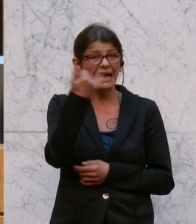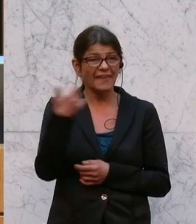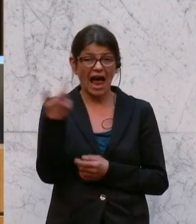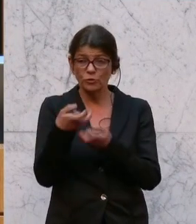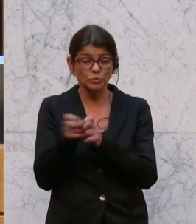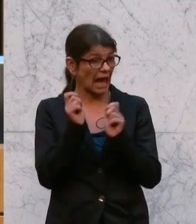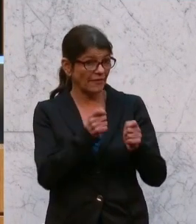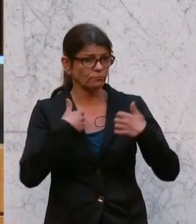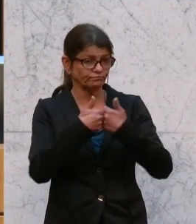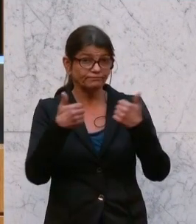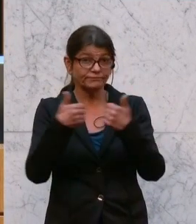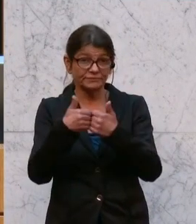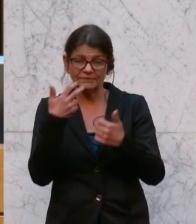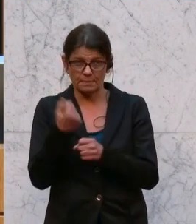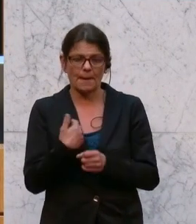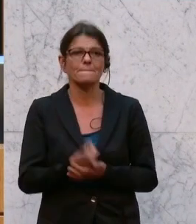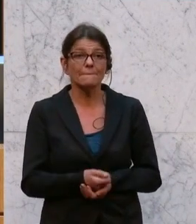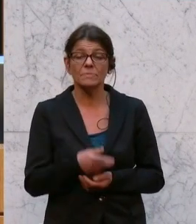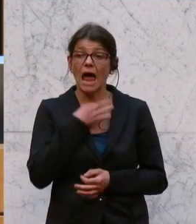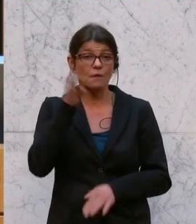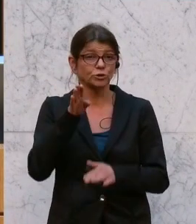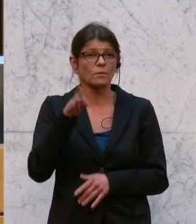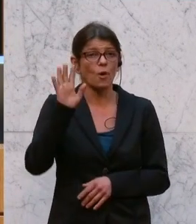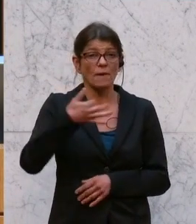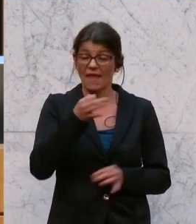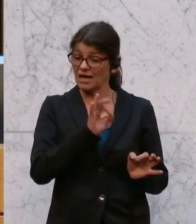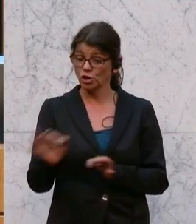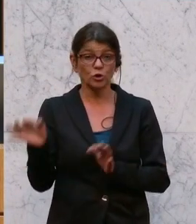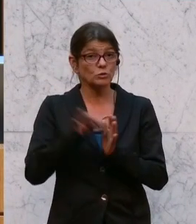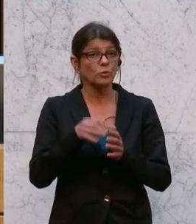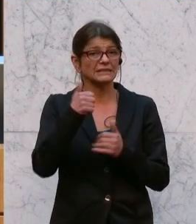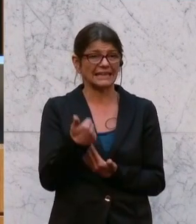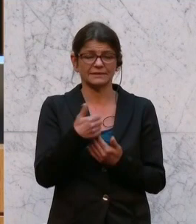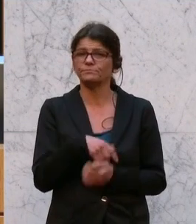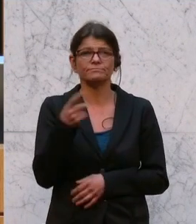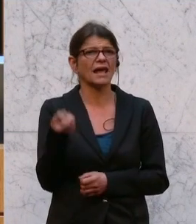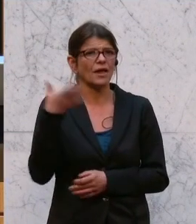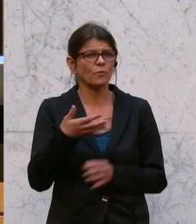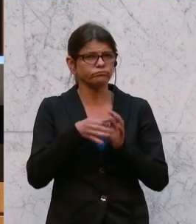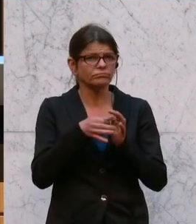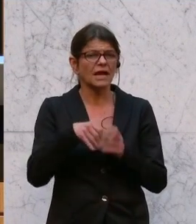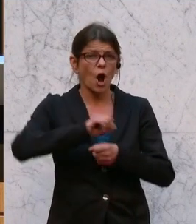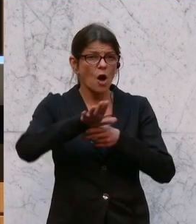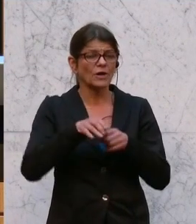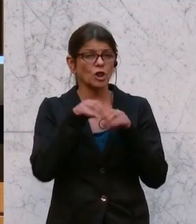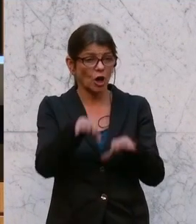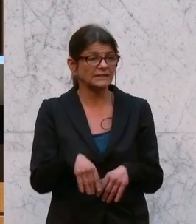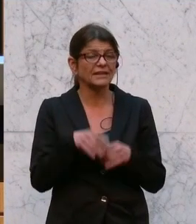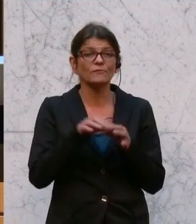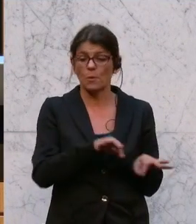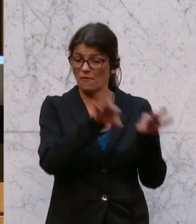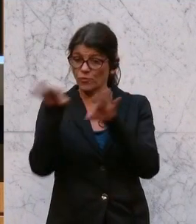Ausschussantrag getrennt vornehme. Abstimmung über den Tagesordnungspunkt 6. Entwurf betreffend Covid-19